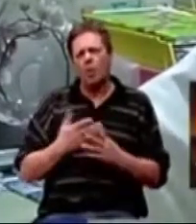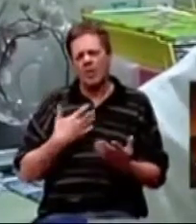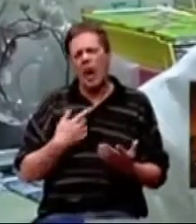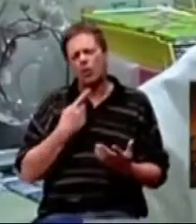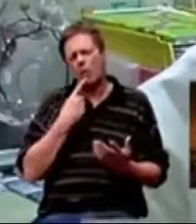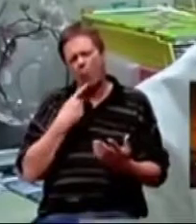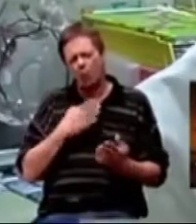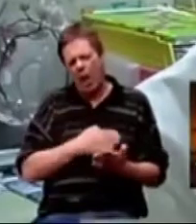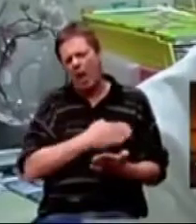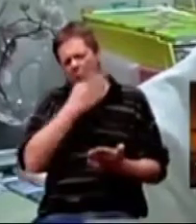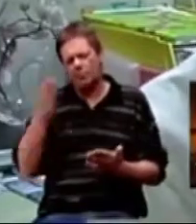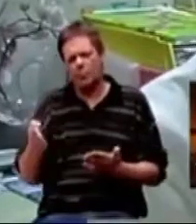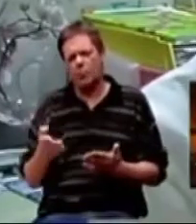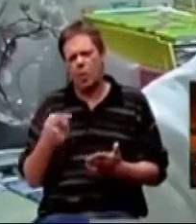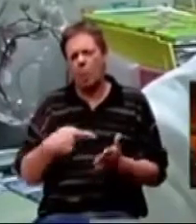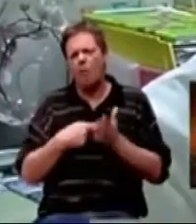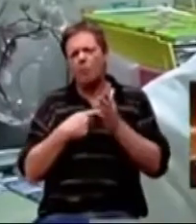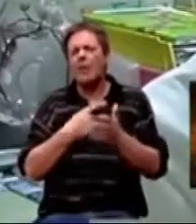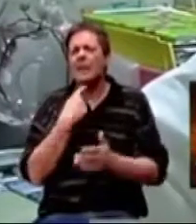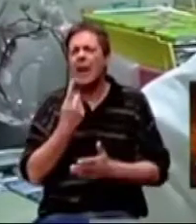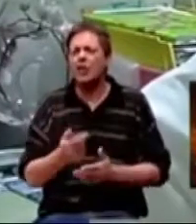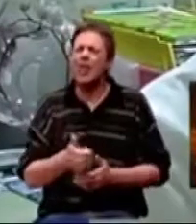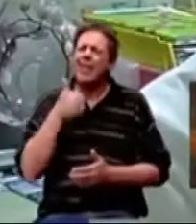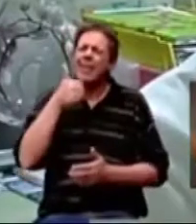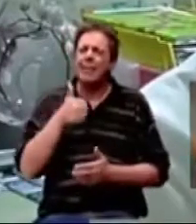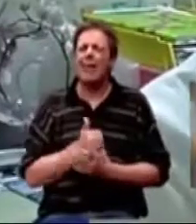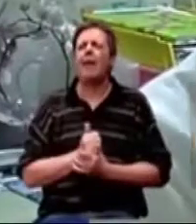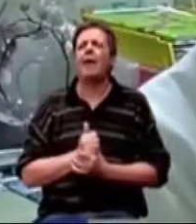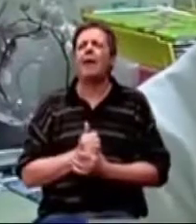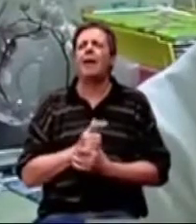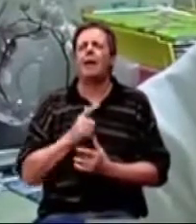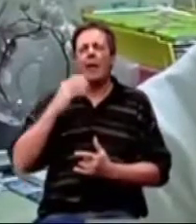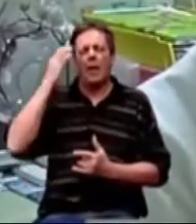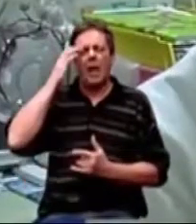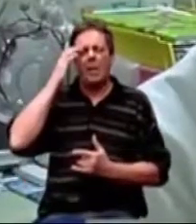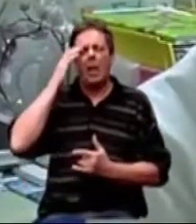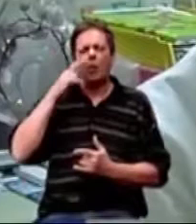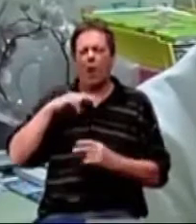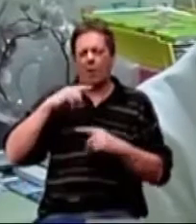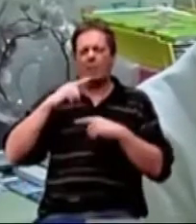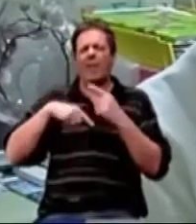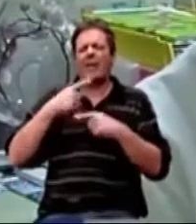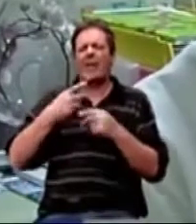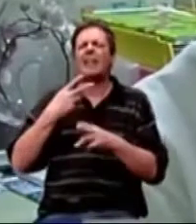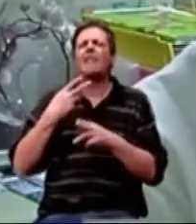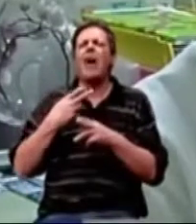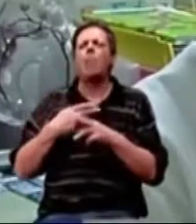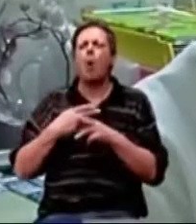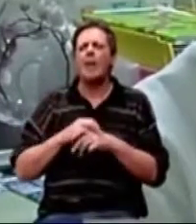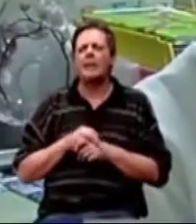tijekom ovog prikaza reći, dakle jedna neurodegenerativna bolest